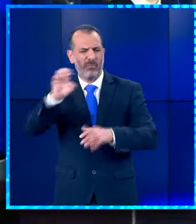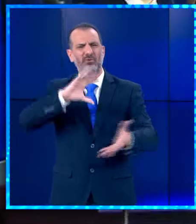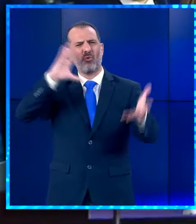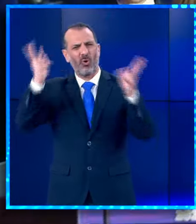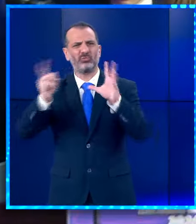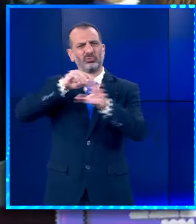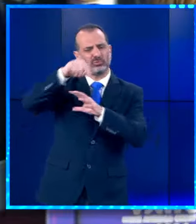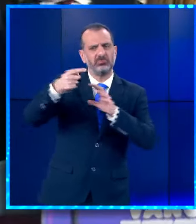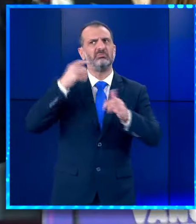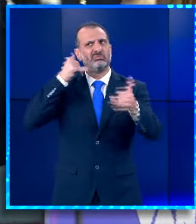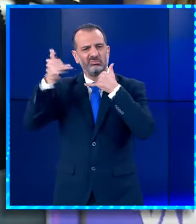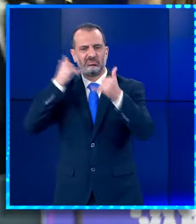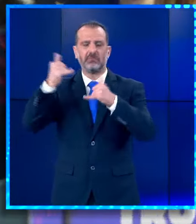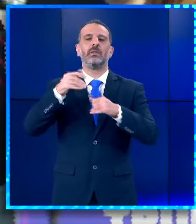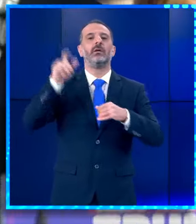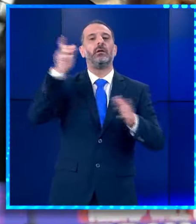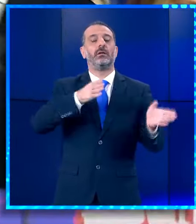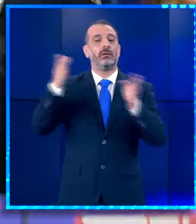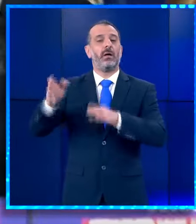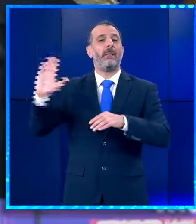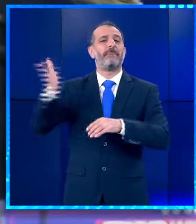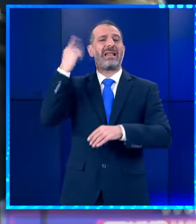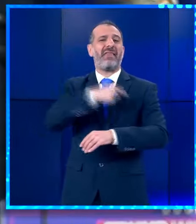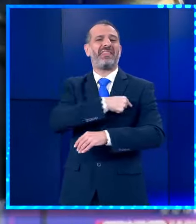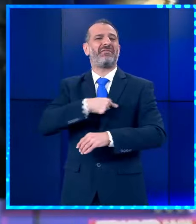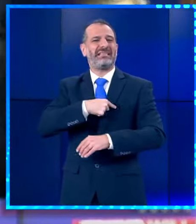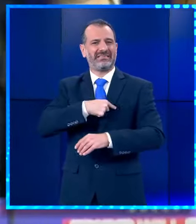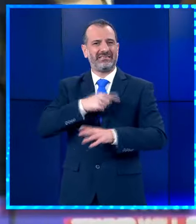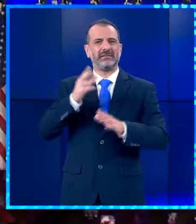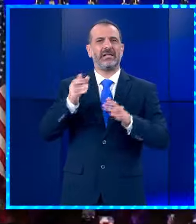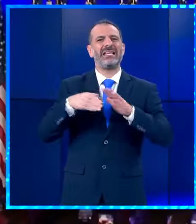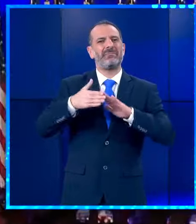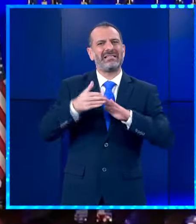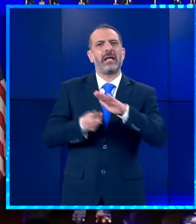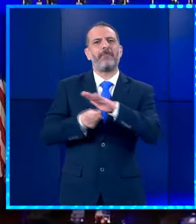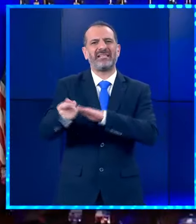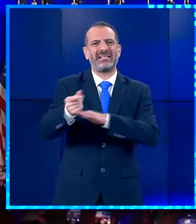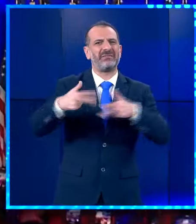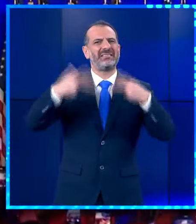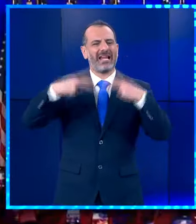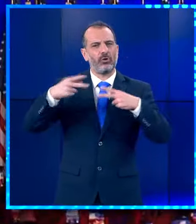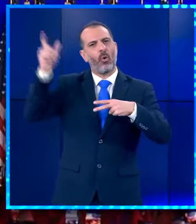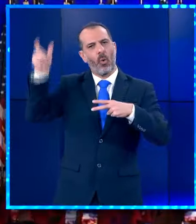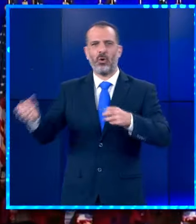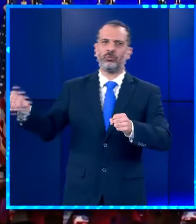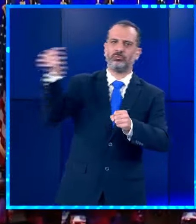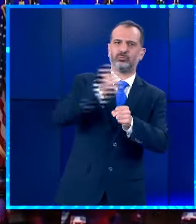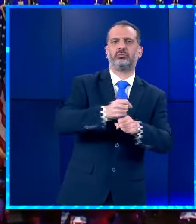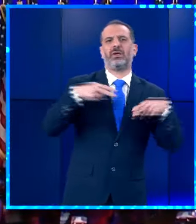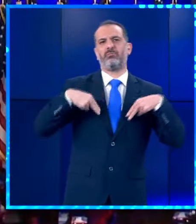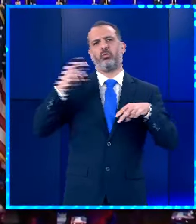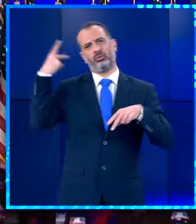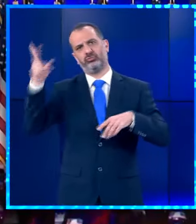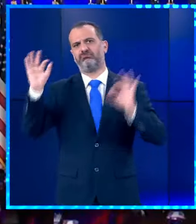Η έχει αποφασίσει πως ο τσάρος των συνόρων θα είναι ο πρώην διευθυντής της Υπηρεσίας Μετανάστευσης και Τελωνίων. Την ίδια ώρα το Κρεμλίνο